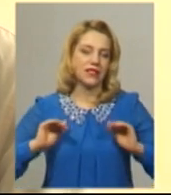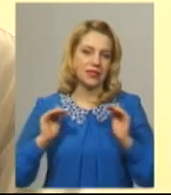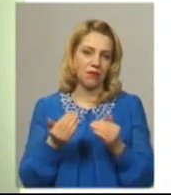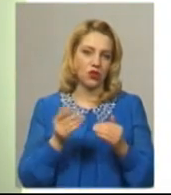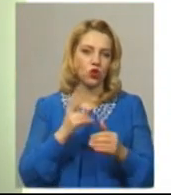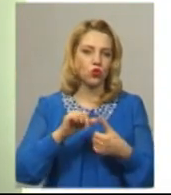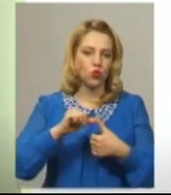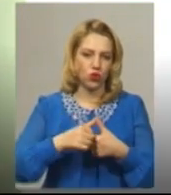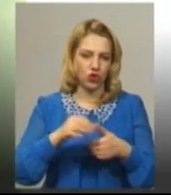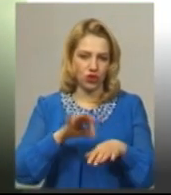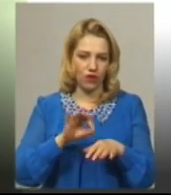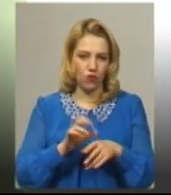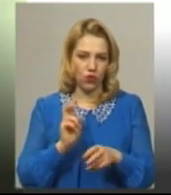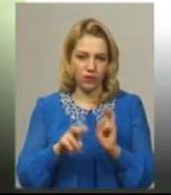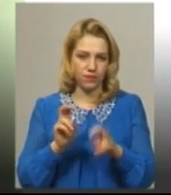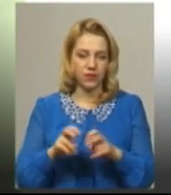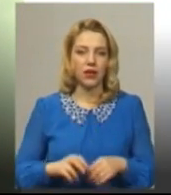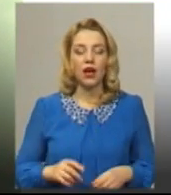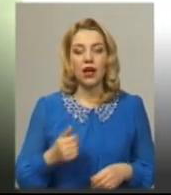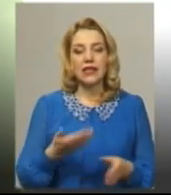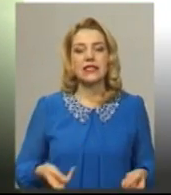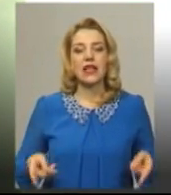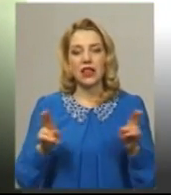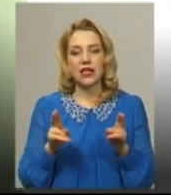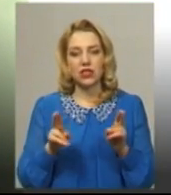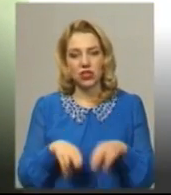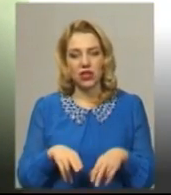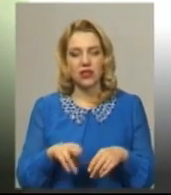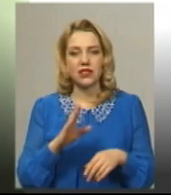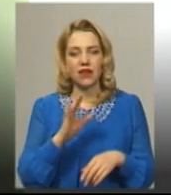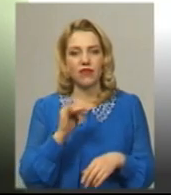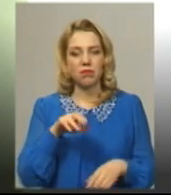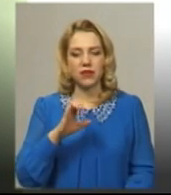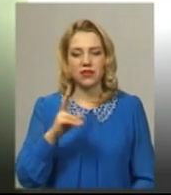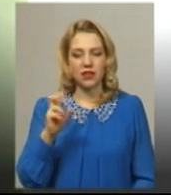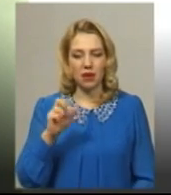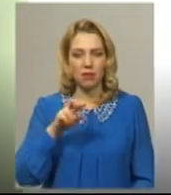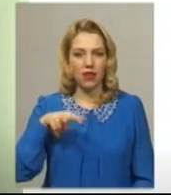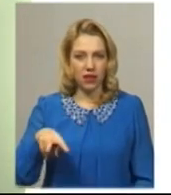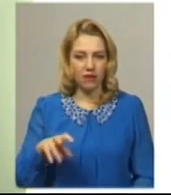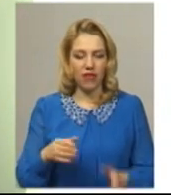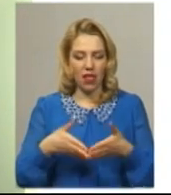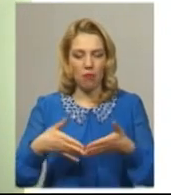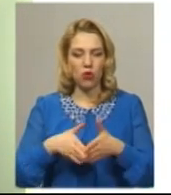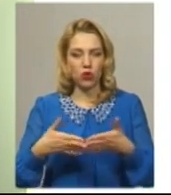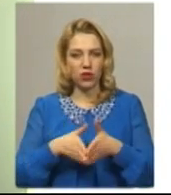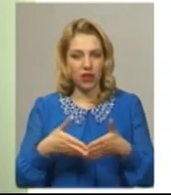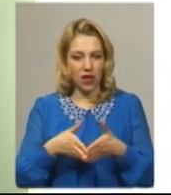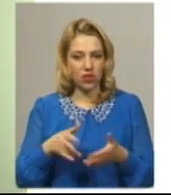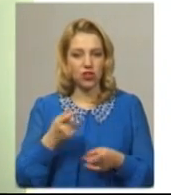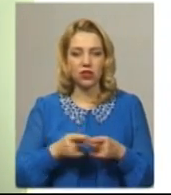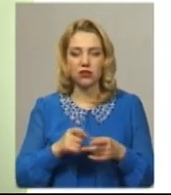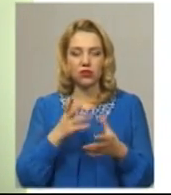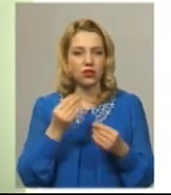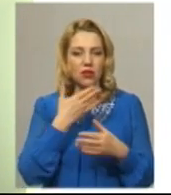хронічних хворих. Залишилася виписка лікарняних листів в амбулаторних карточках, тобто ще